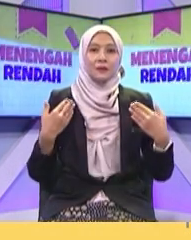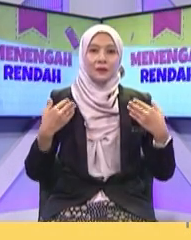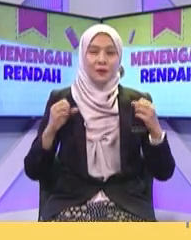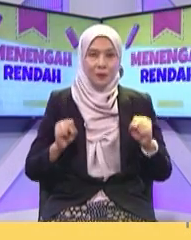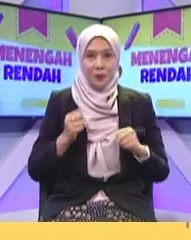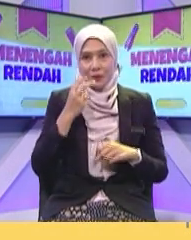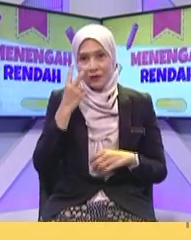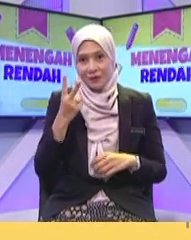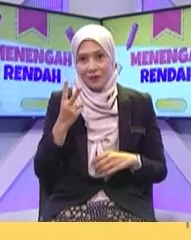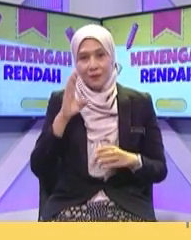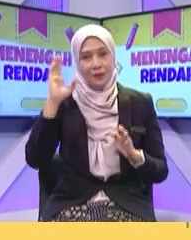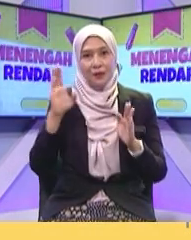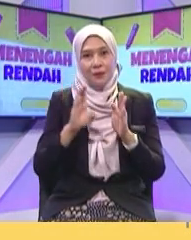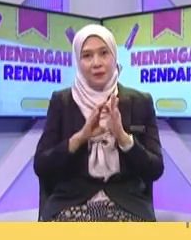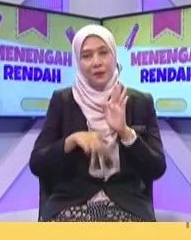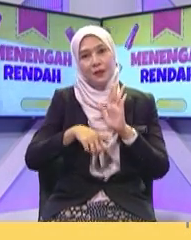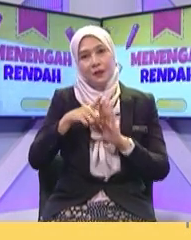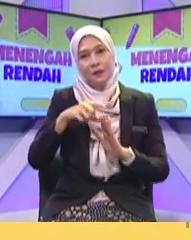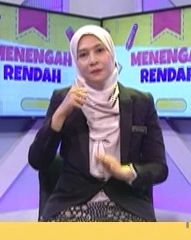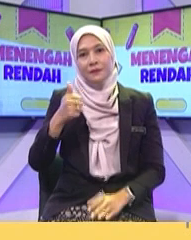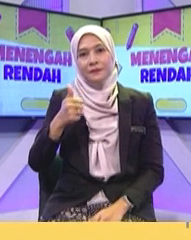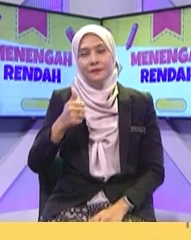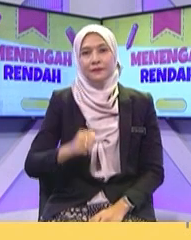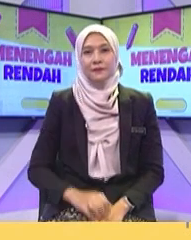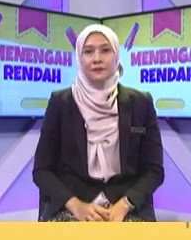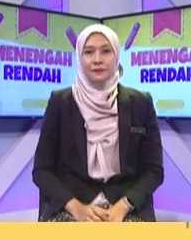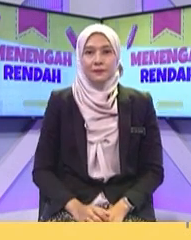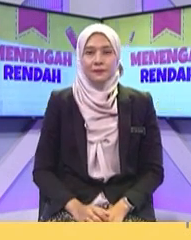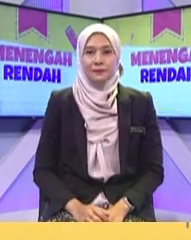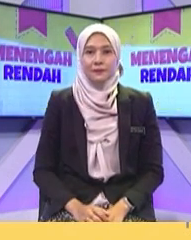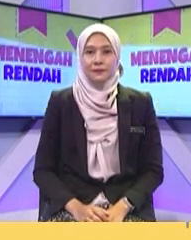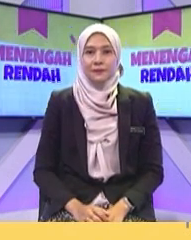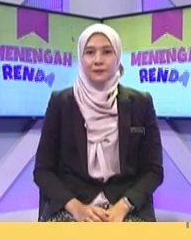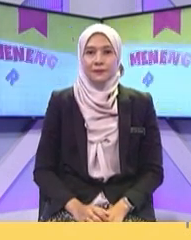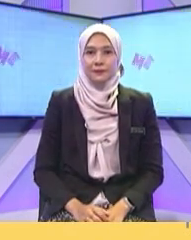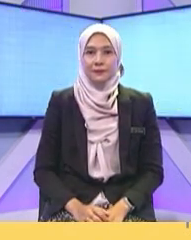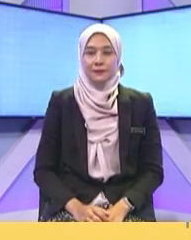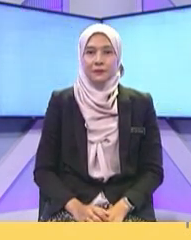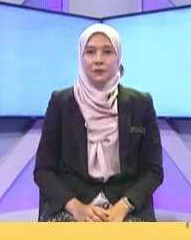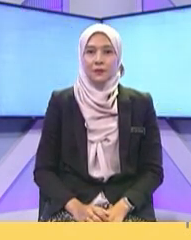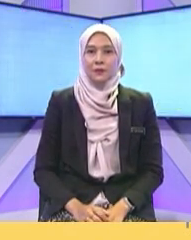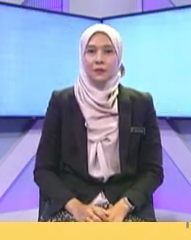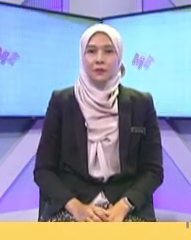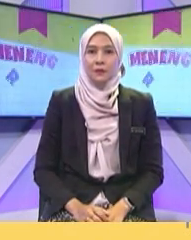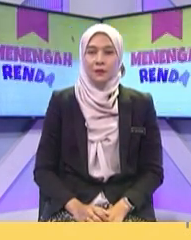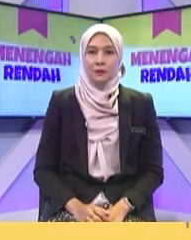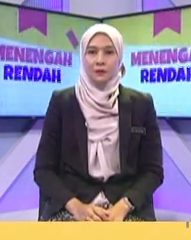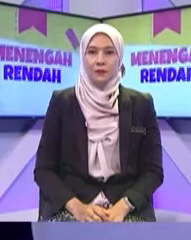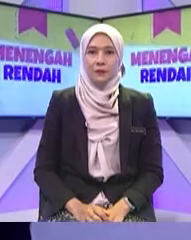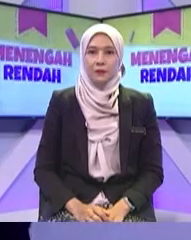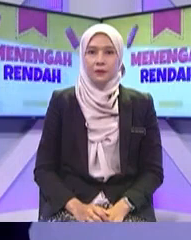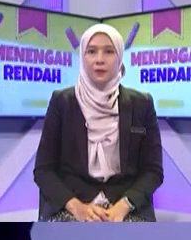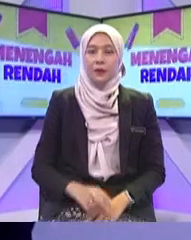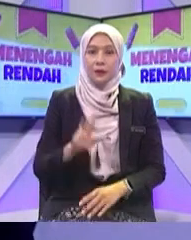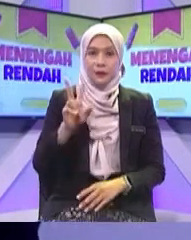Boleh nampak Sebab adanya Satelit Angkasa Ini bermula Dengan MESAT Tiong Sat Dan Razak Sat